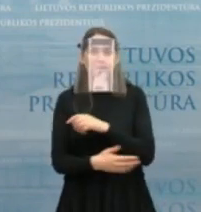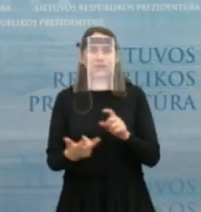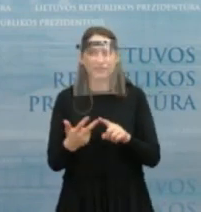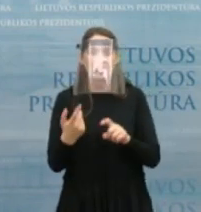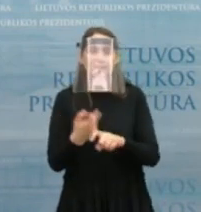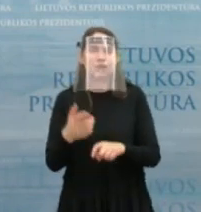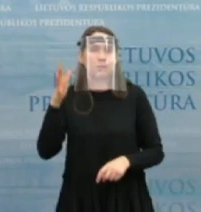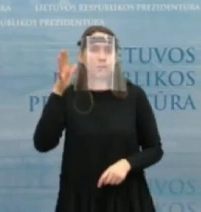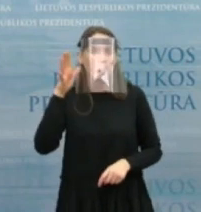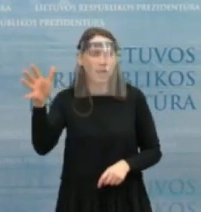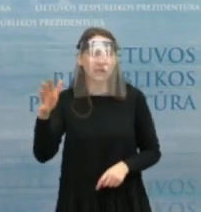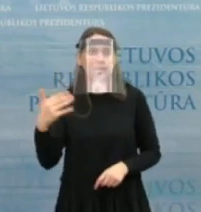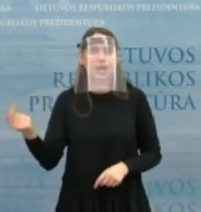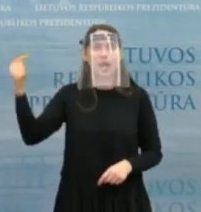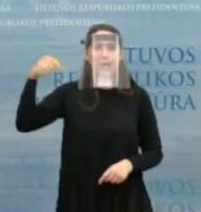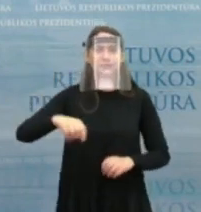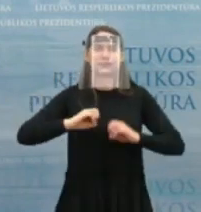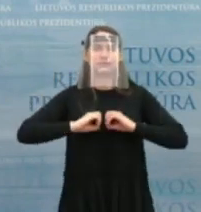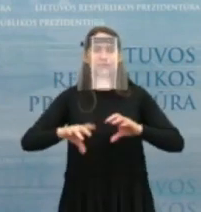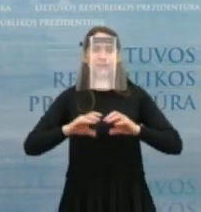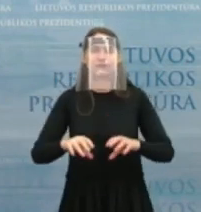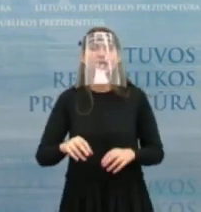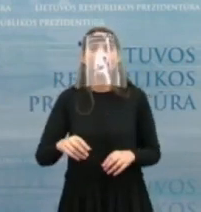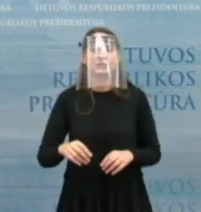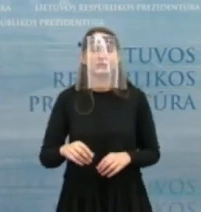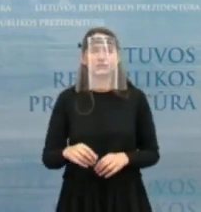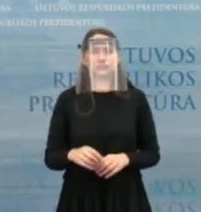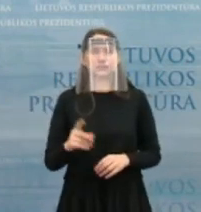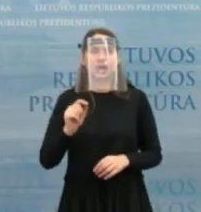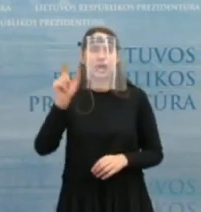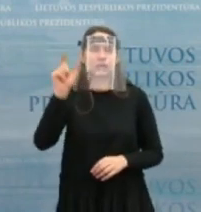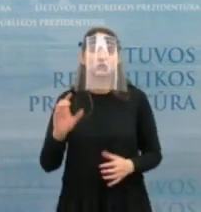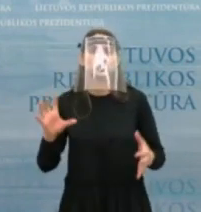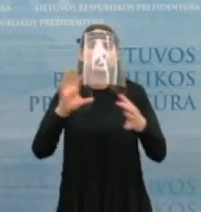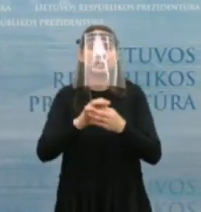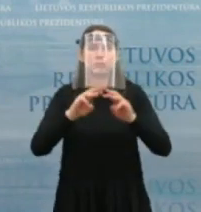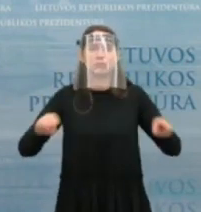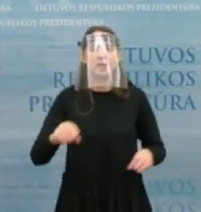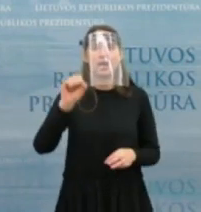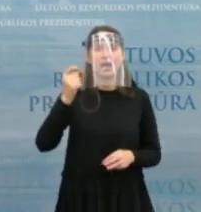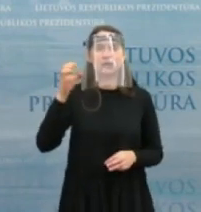valandą, kai ateis pakomentuoti su tikimu su prezidentu, kandidatas sveikių ministrus, Kaspars Sadomaitis. Ačiū ir iki.